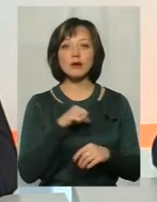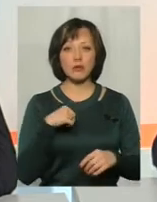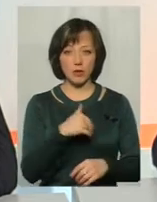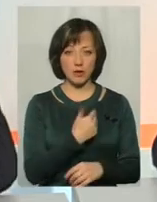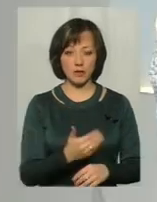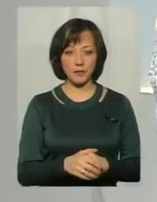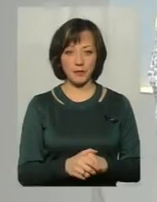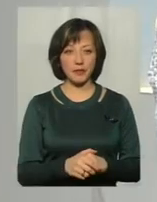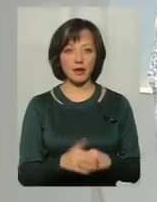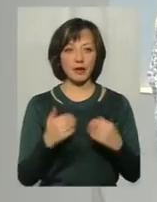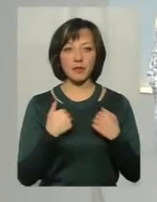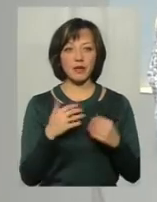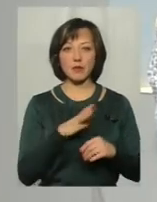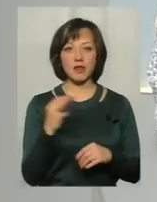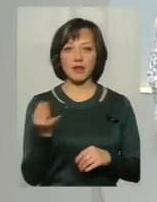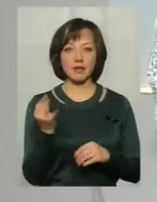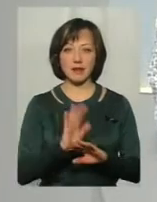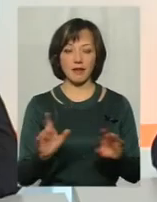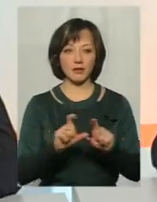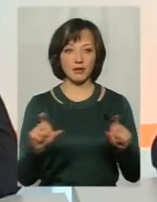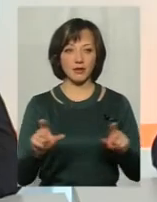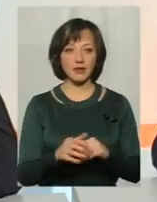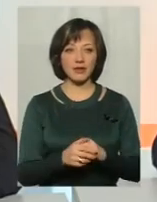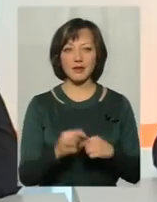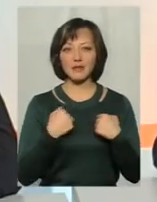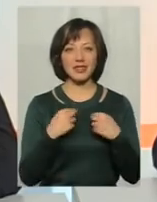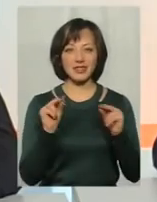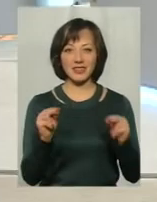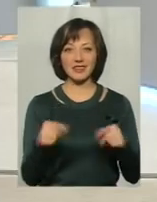хочуть. Ну от мені в школі не цікаво було. Якщо чесно, мені теж.